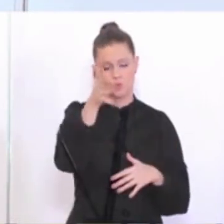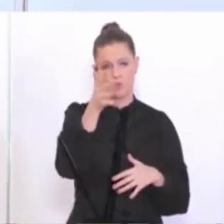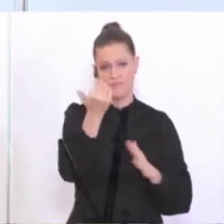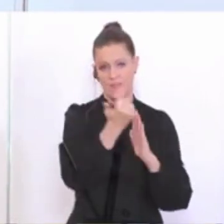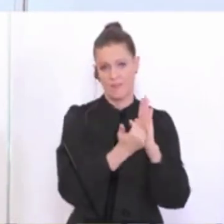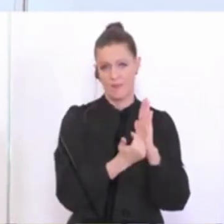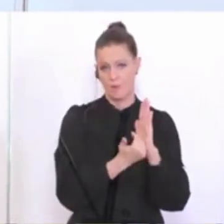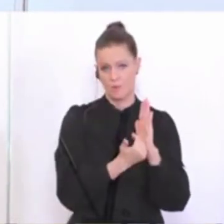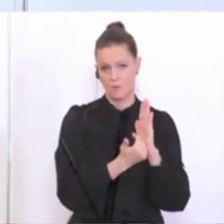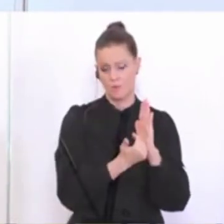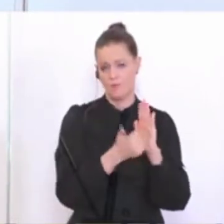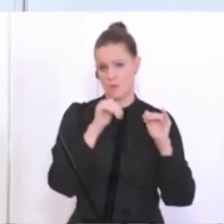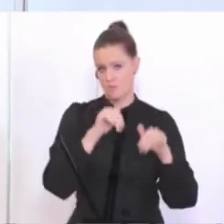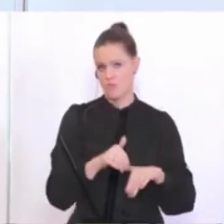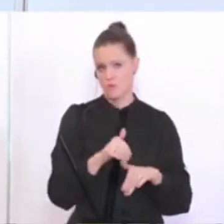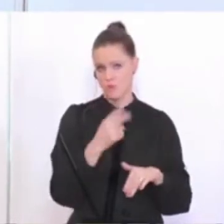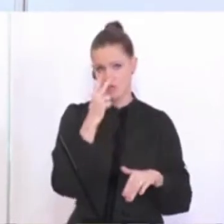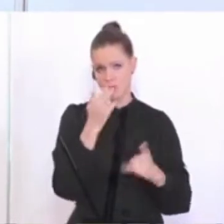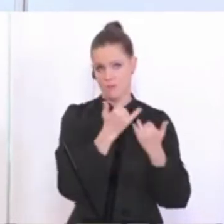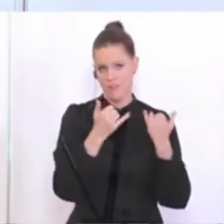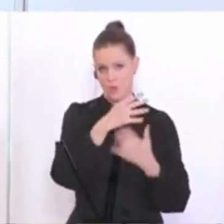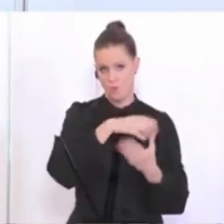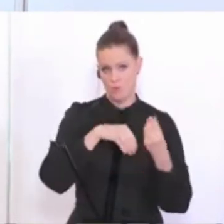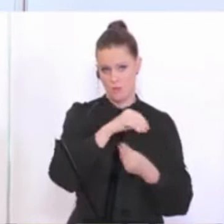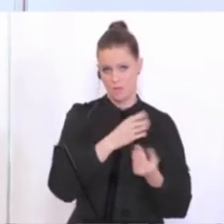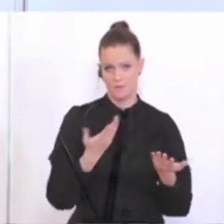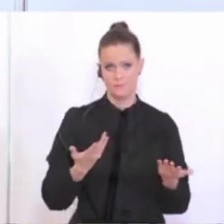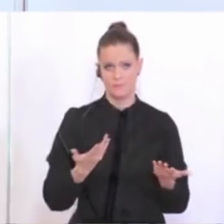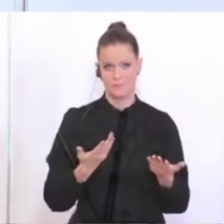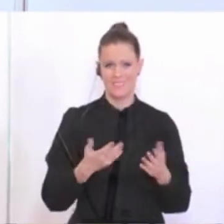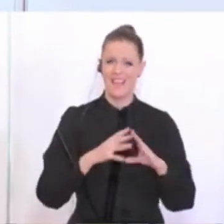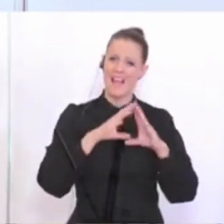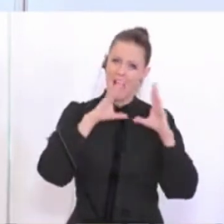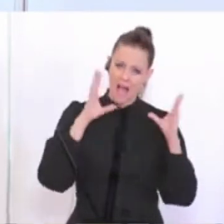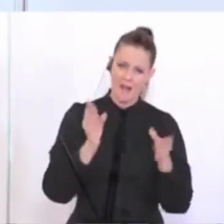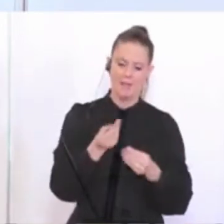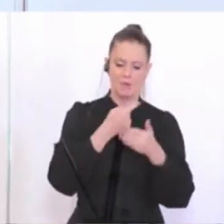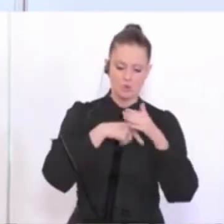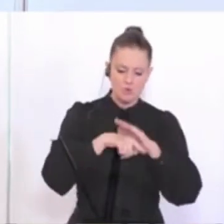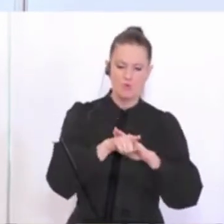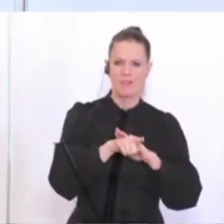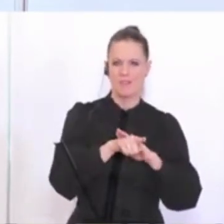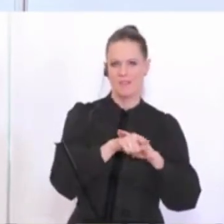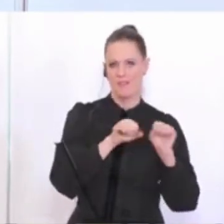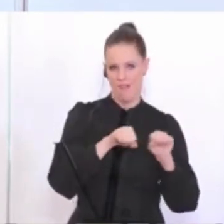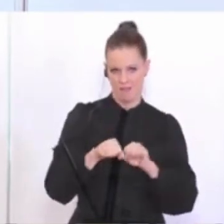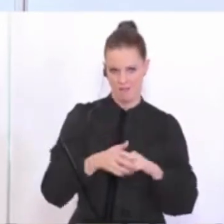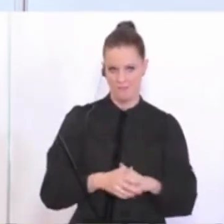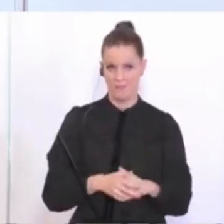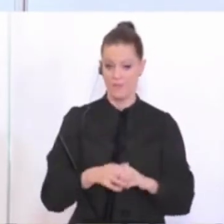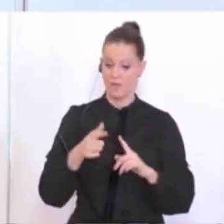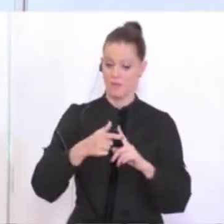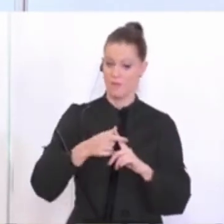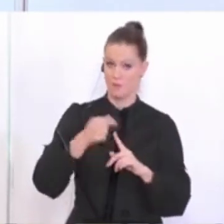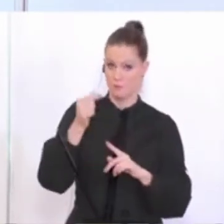Regelungen zu betrachten, was die allgemeine Zugänglichkeit betrifft. Für die Spitzensportler hier